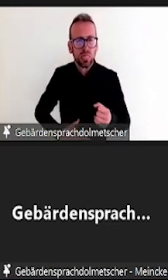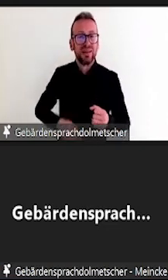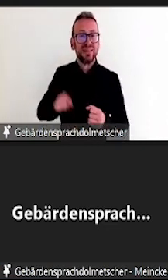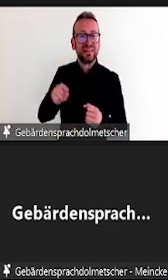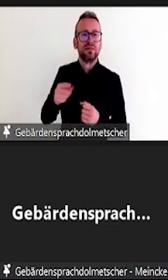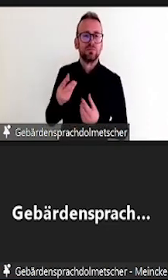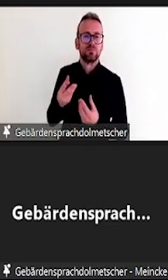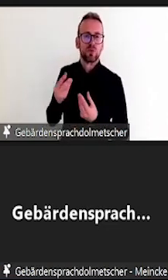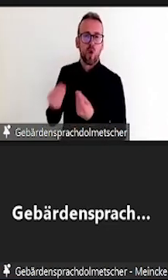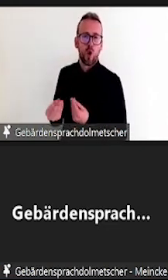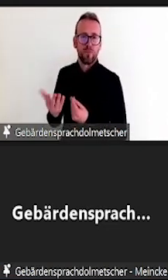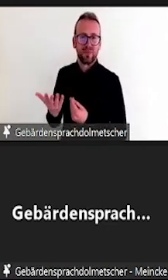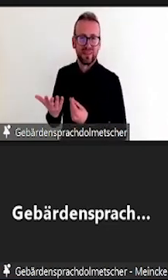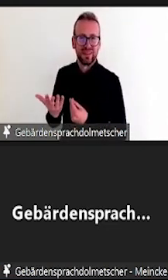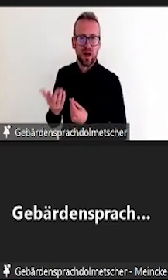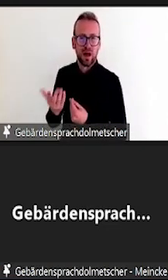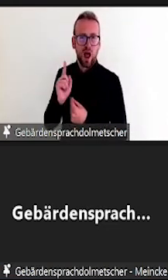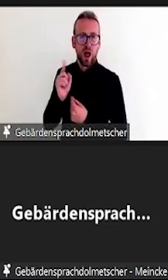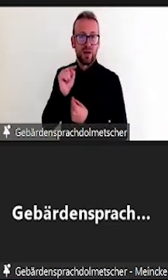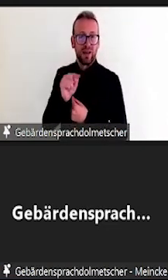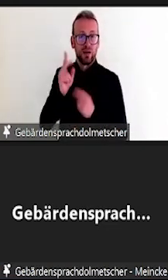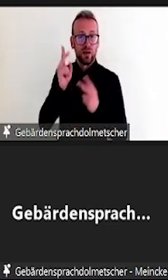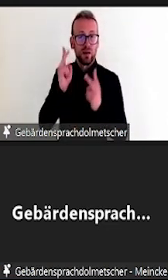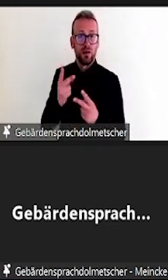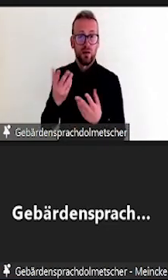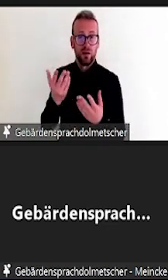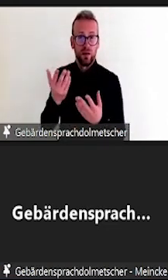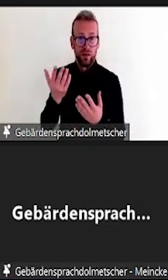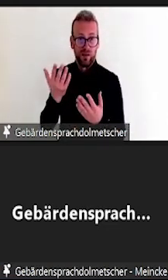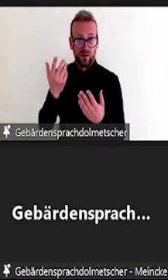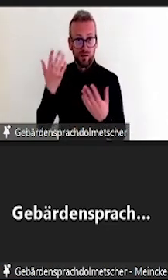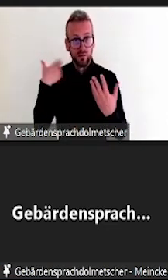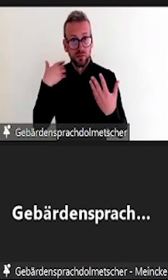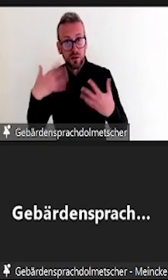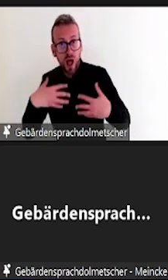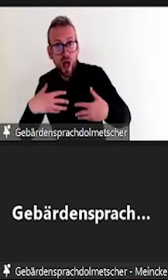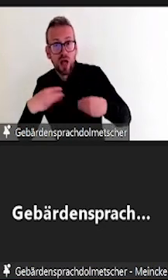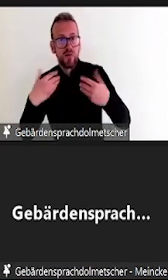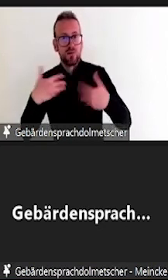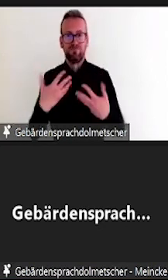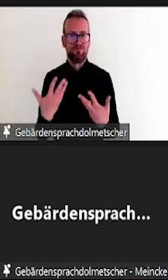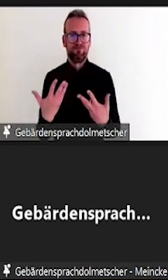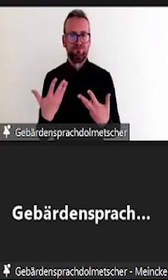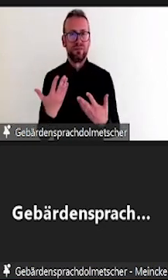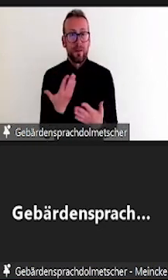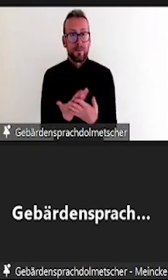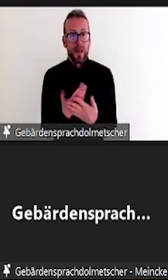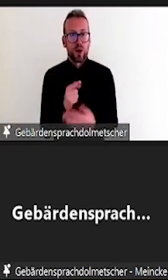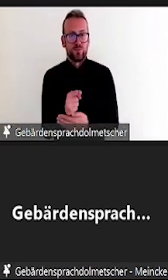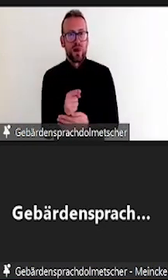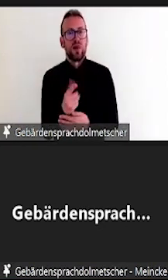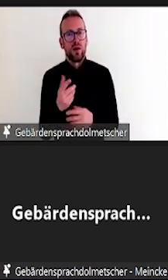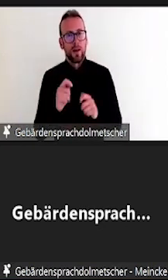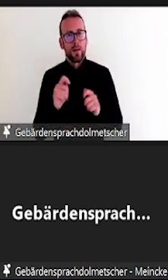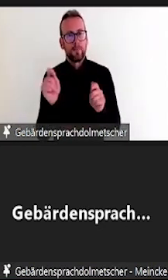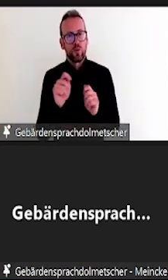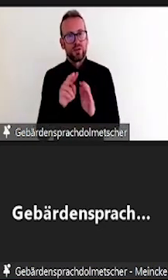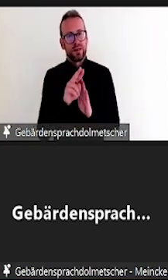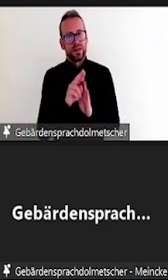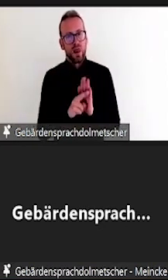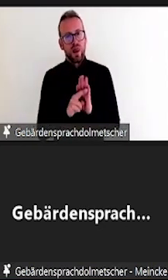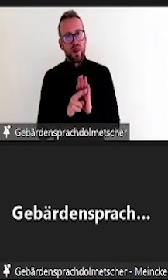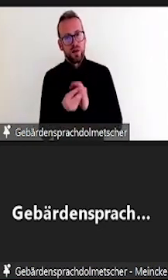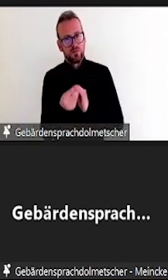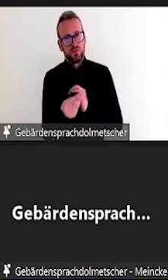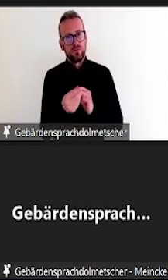damit man etwas abgeschirmter ist oder auch häufig nur deswegen, wenn jemand eine Zeitverlängerung hat, dass er nicht gestört wird,